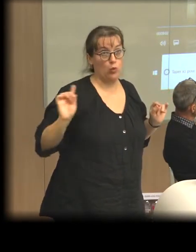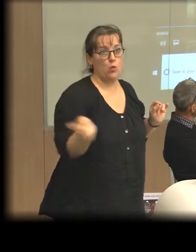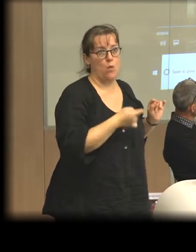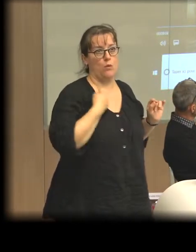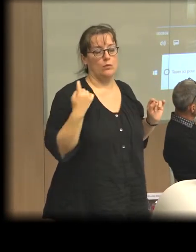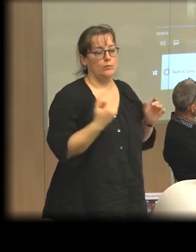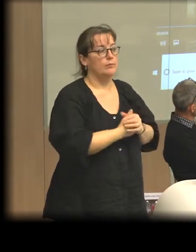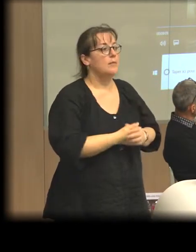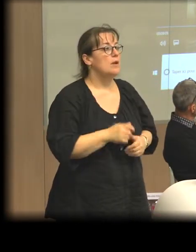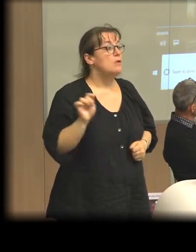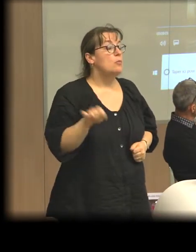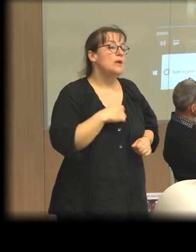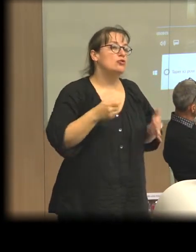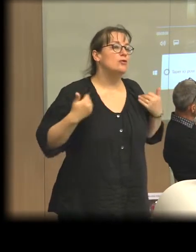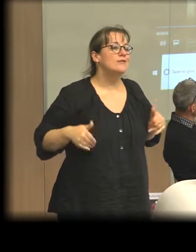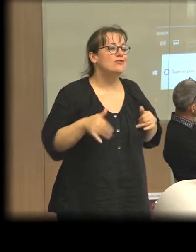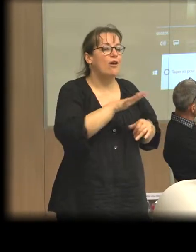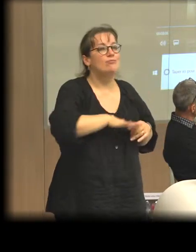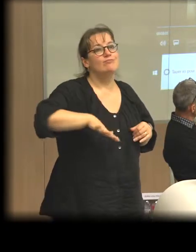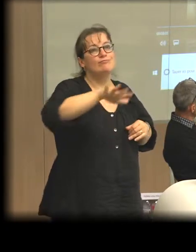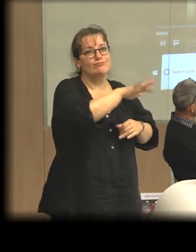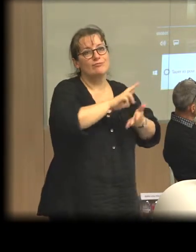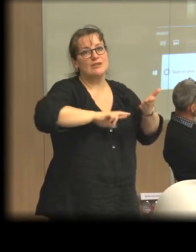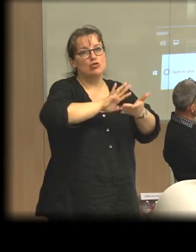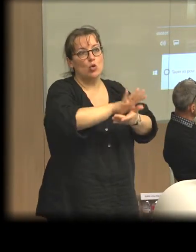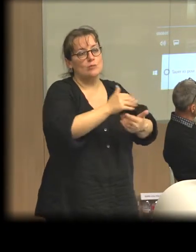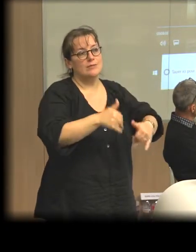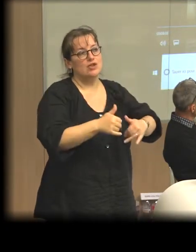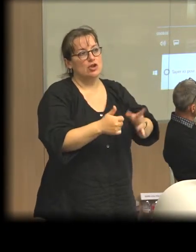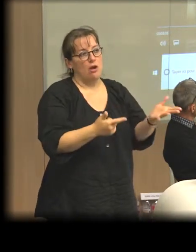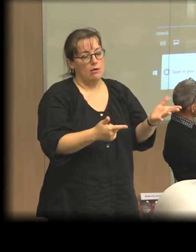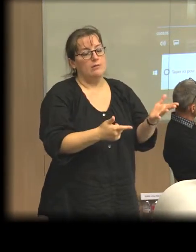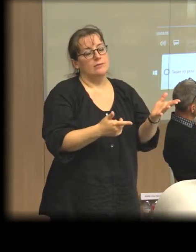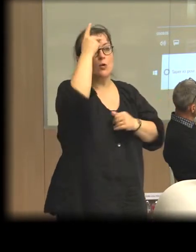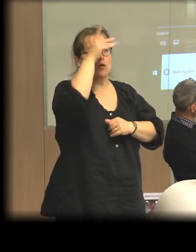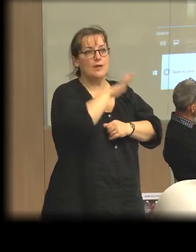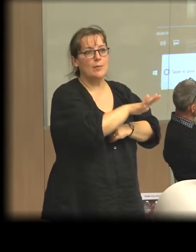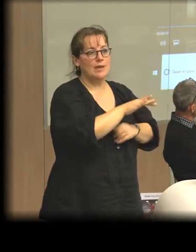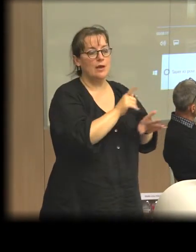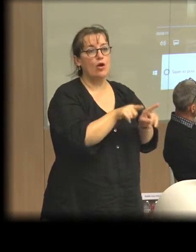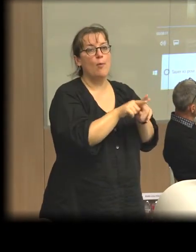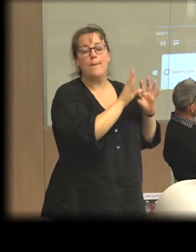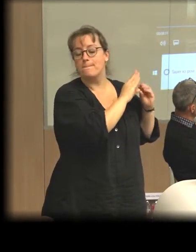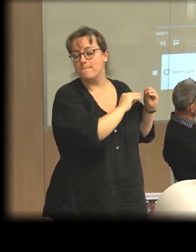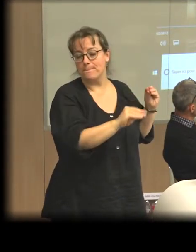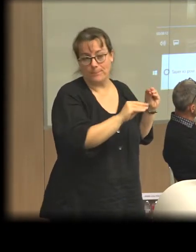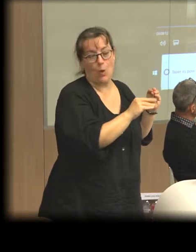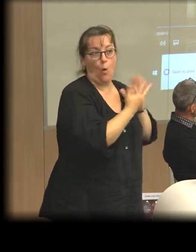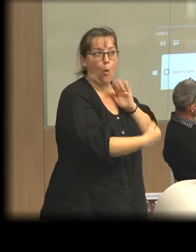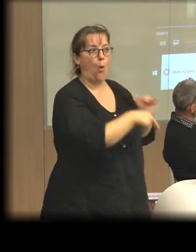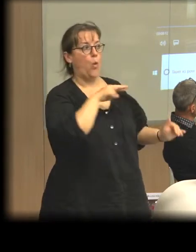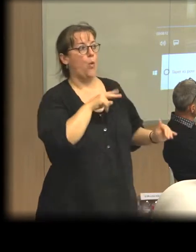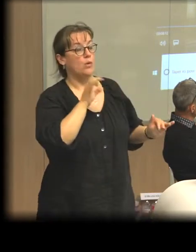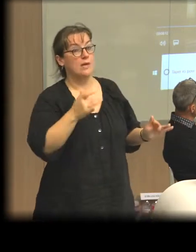philosophies indigènes qui à cet égard sont revalorisées dans la période contemporaine et ça aussi c'est un mouvement qui est tout à fait